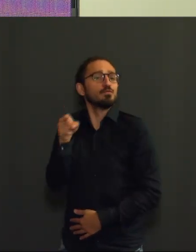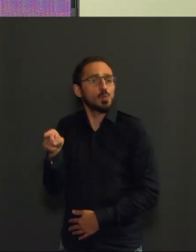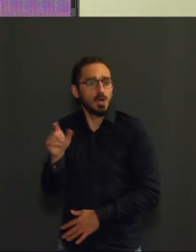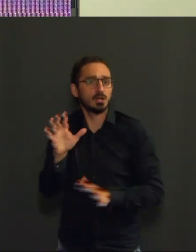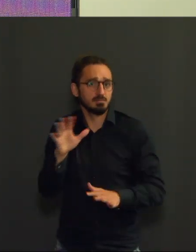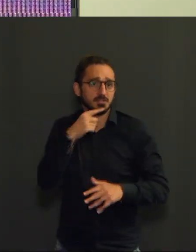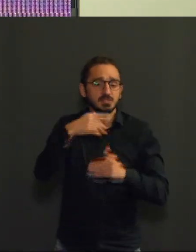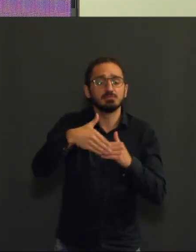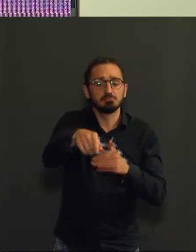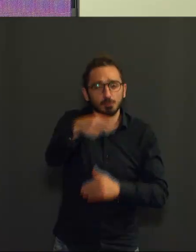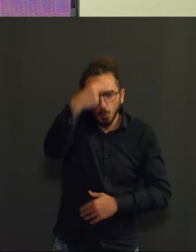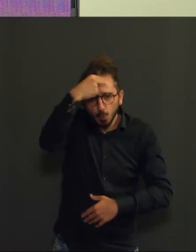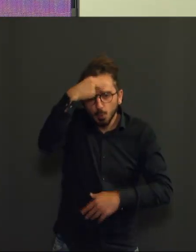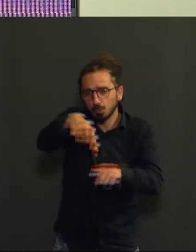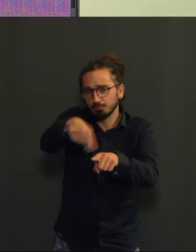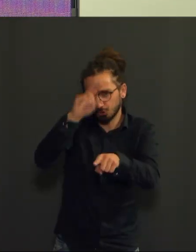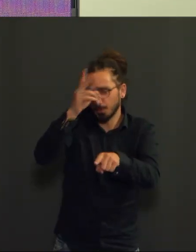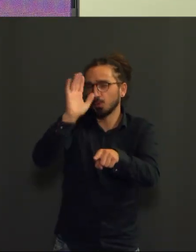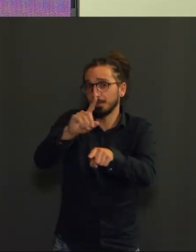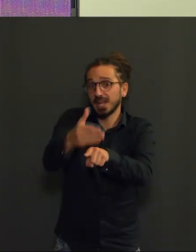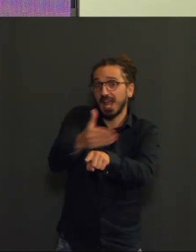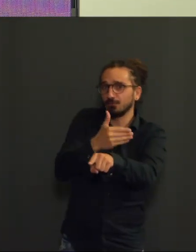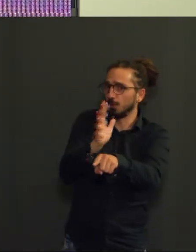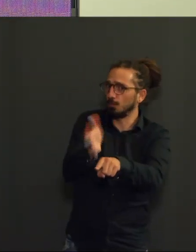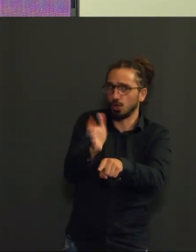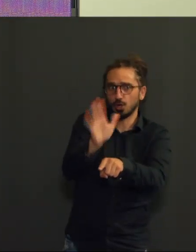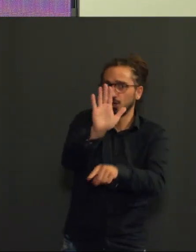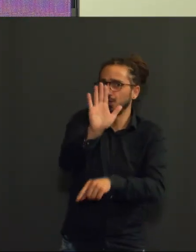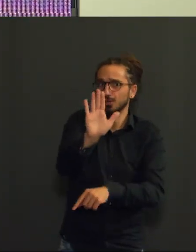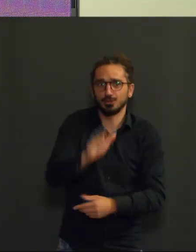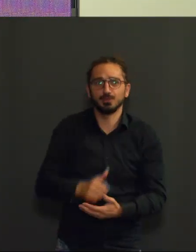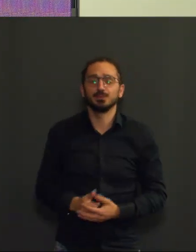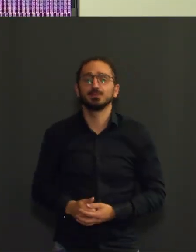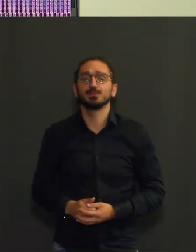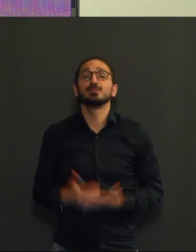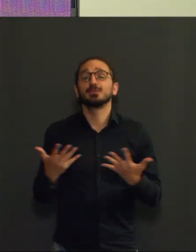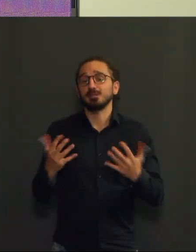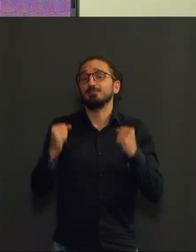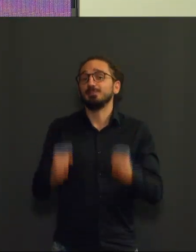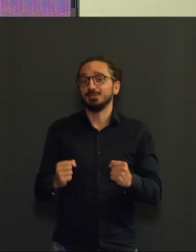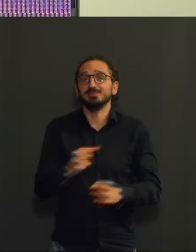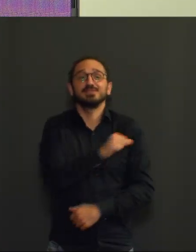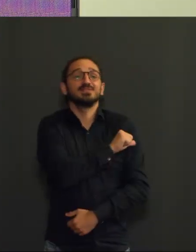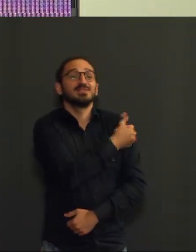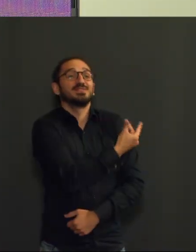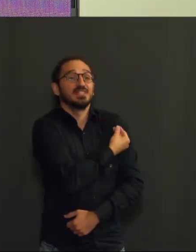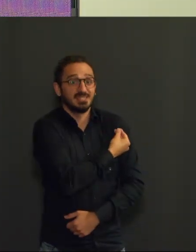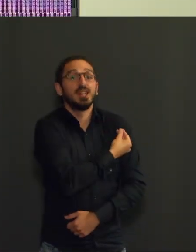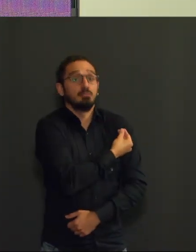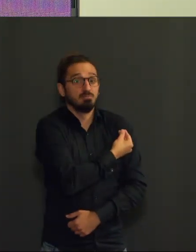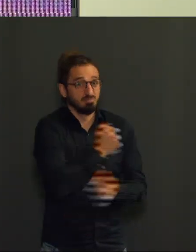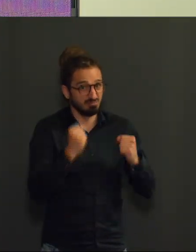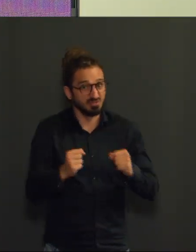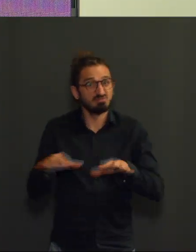actuellement encore infectés et parfois hospitalisés des personnes qui ont été justement atteintes par le virus dans les jours